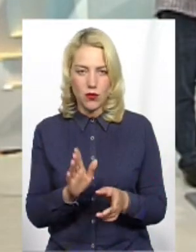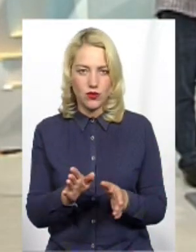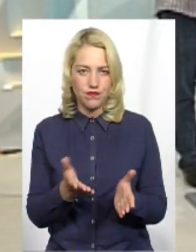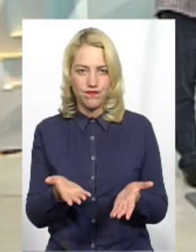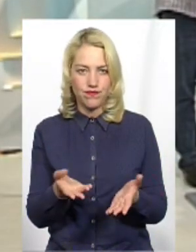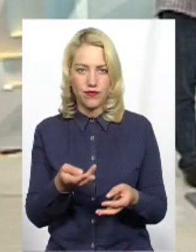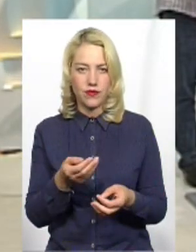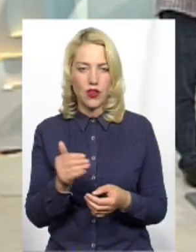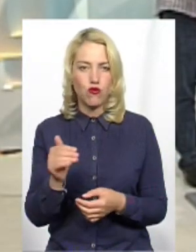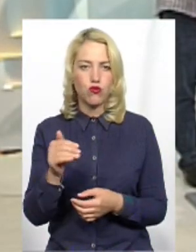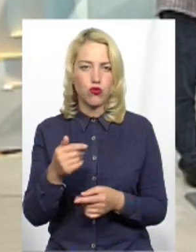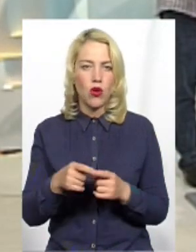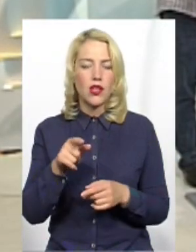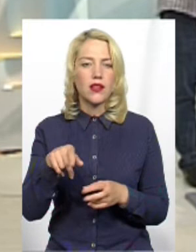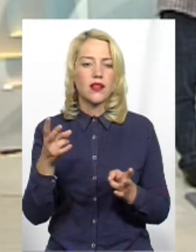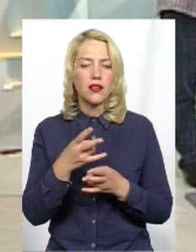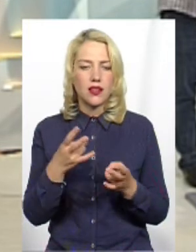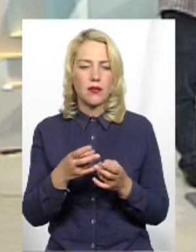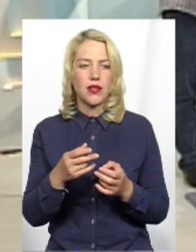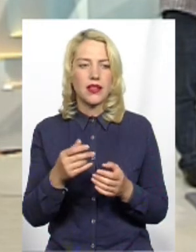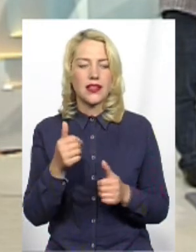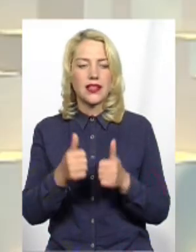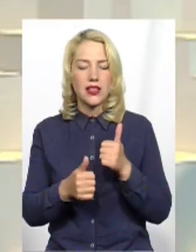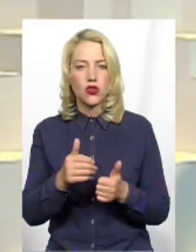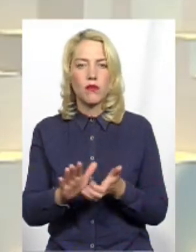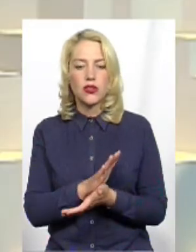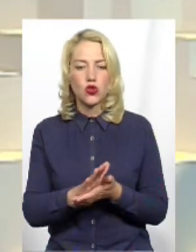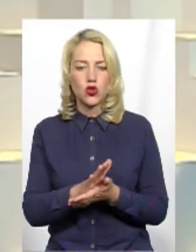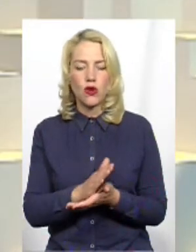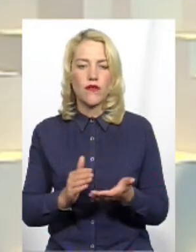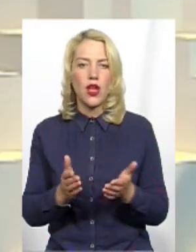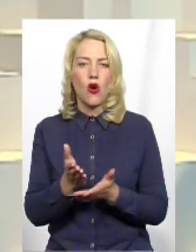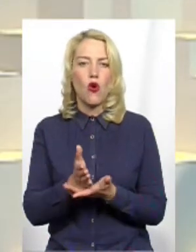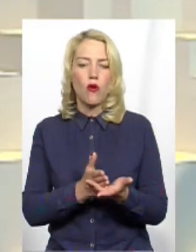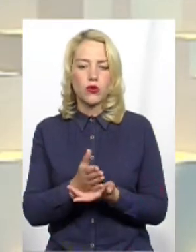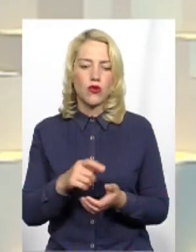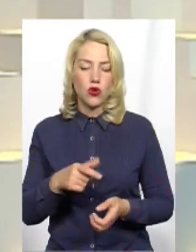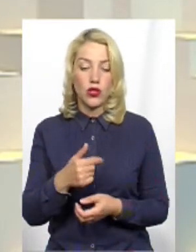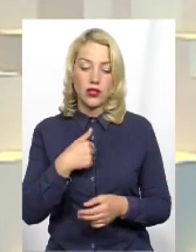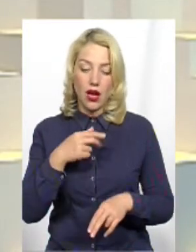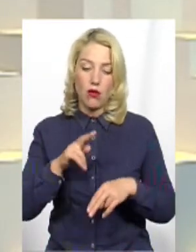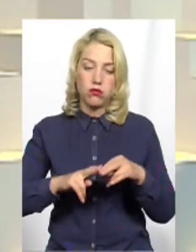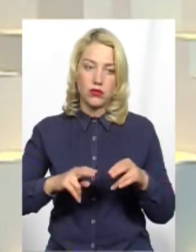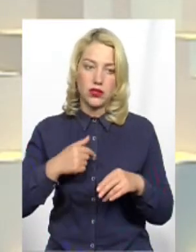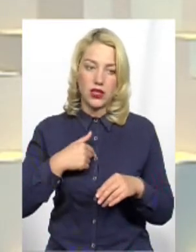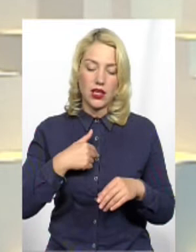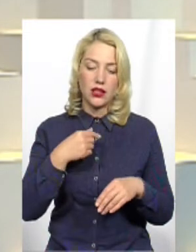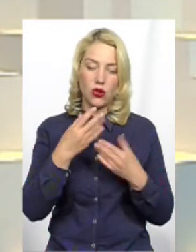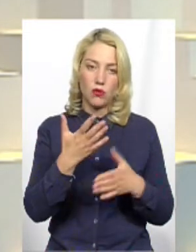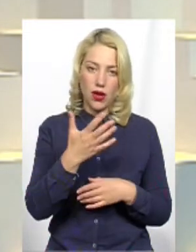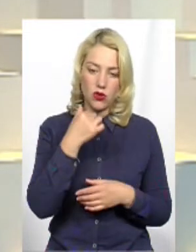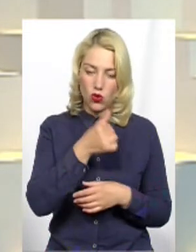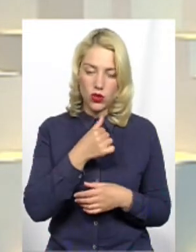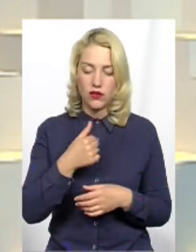термінами безкоштовного обслуговування цієї дороги Я даю, буду 5 років, а я даю 10 років, що